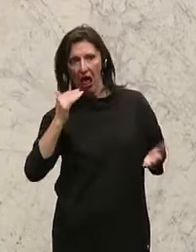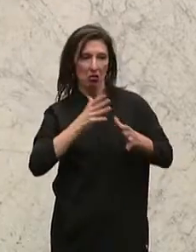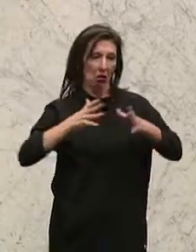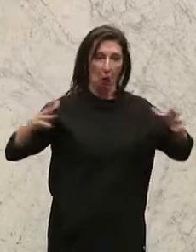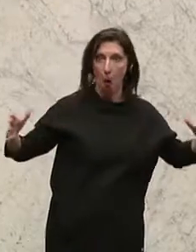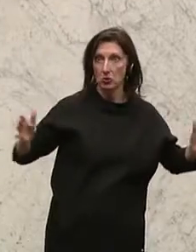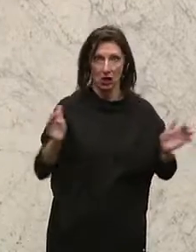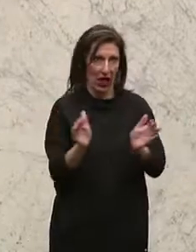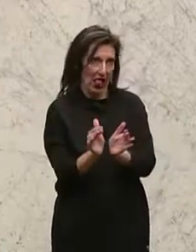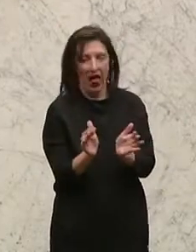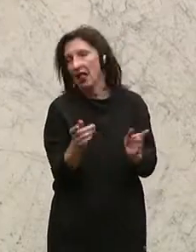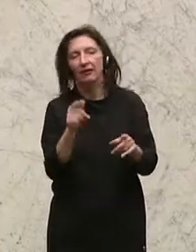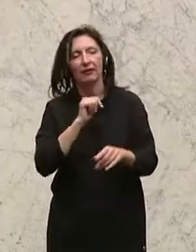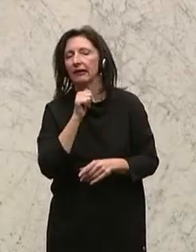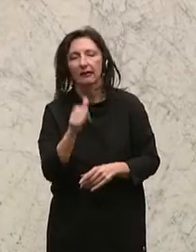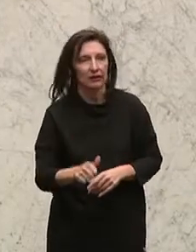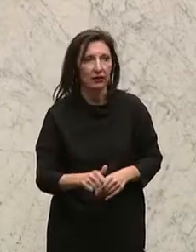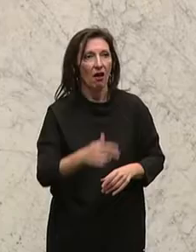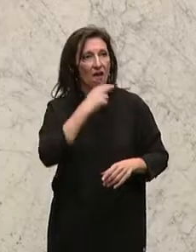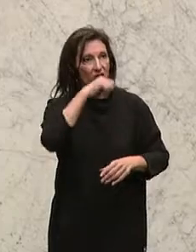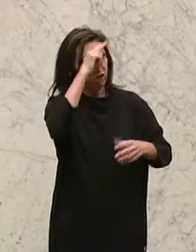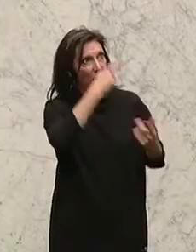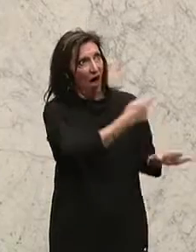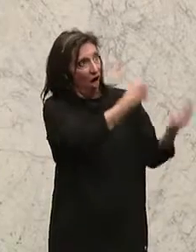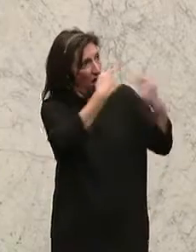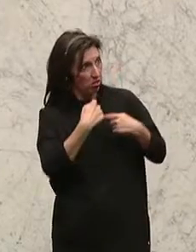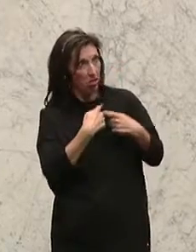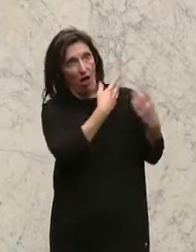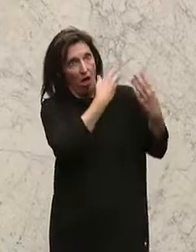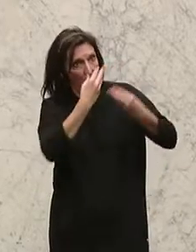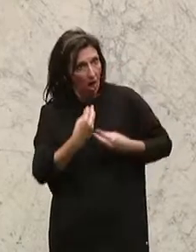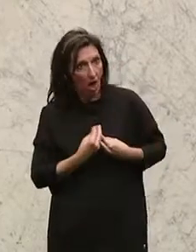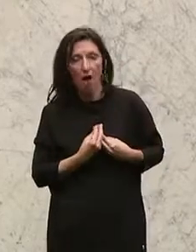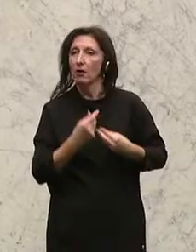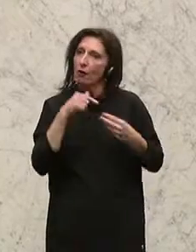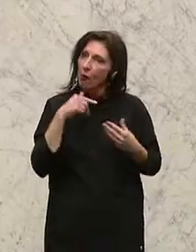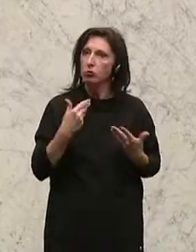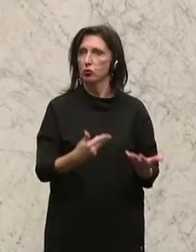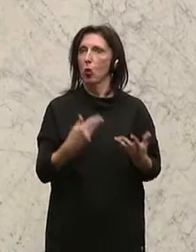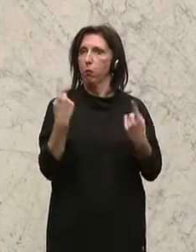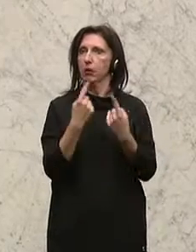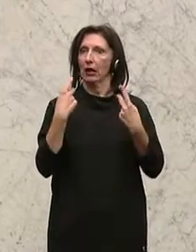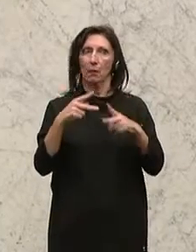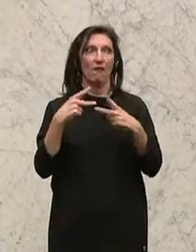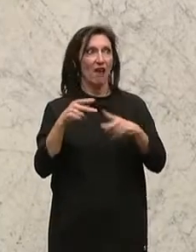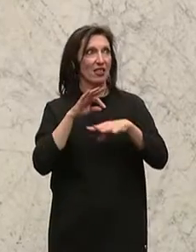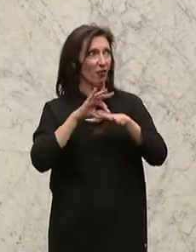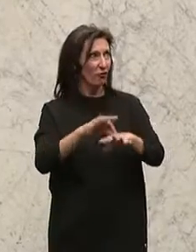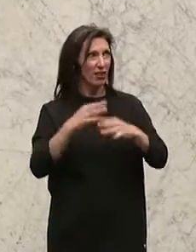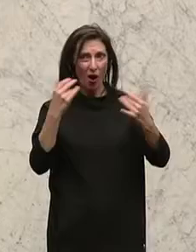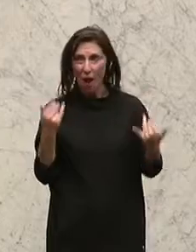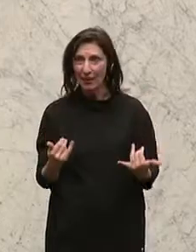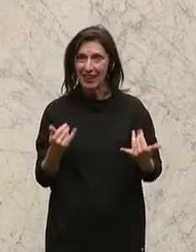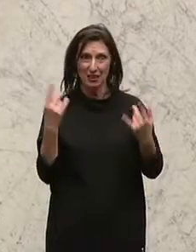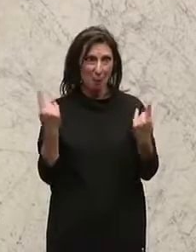habe diesen Betrieb, so wie ich es von meinem Vater bekommen habe, weitergeführt. Und es wird immer schwieriger,